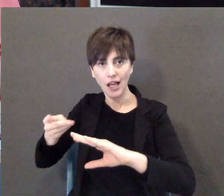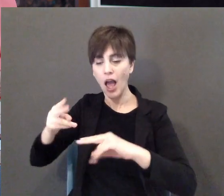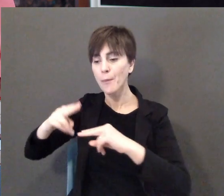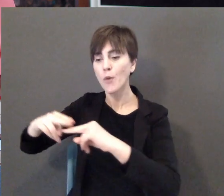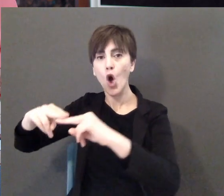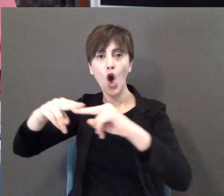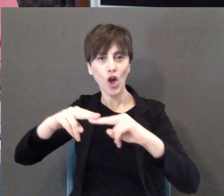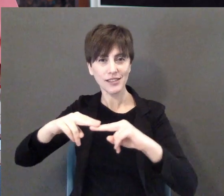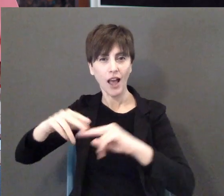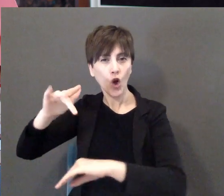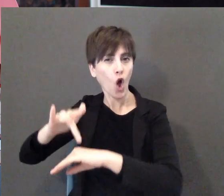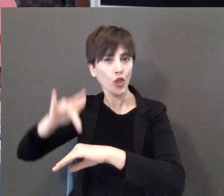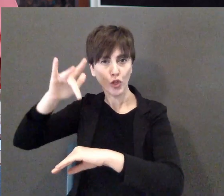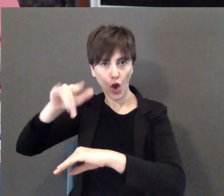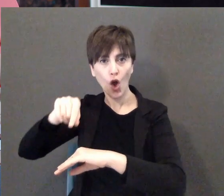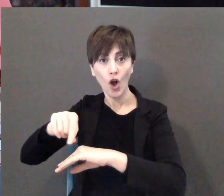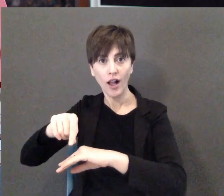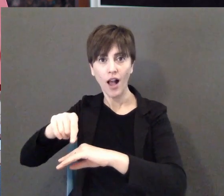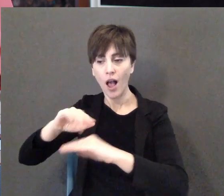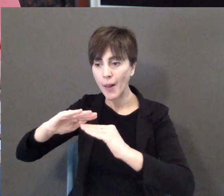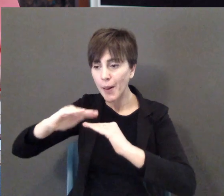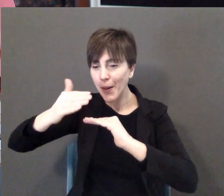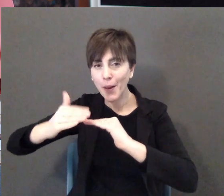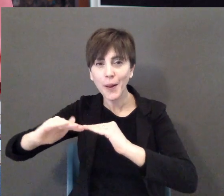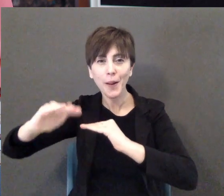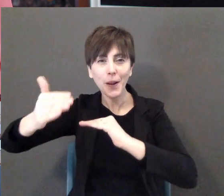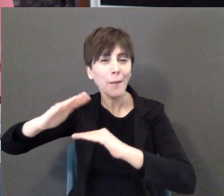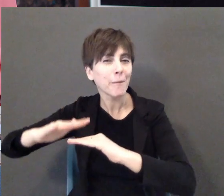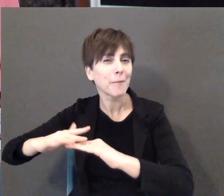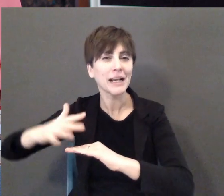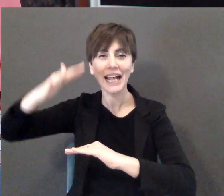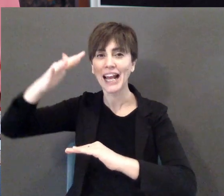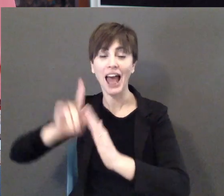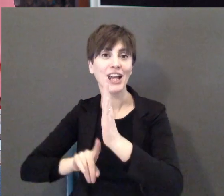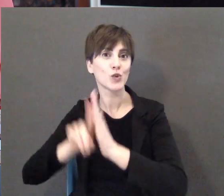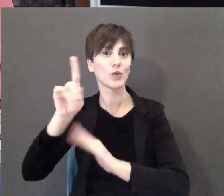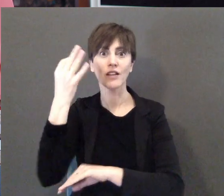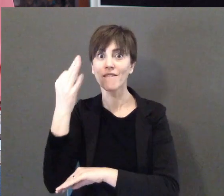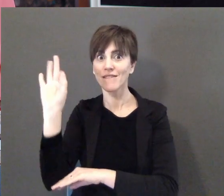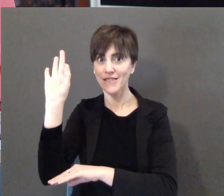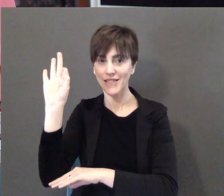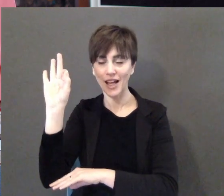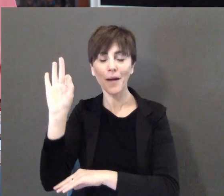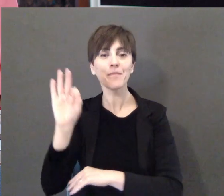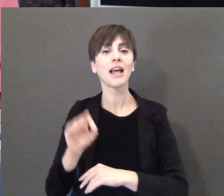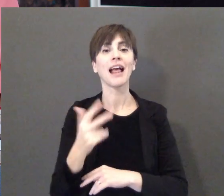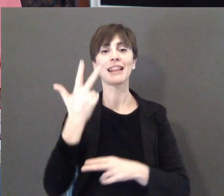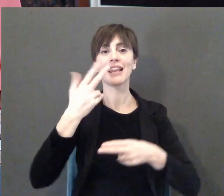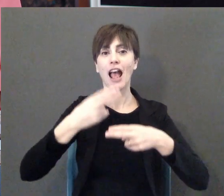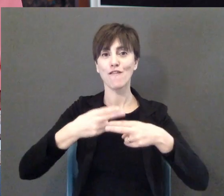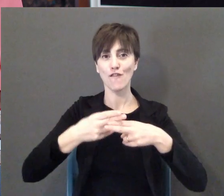c'è è tutto un altro lavoro no brilla è tutto un altro lavoro quindi abbiamo lì siamo stati tre volte